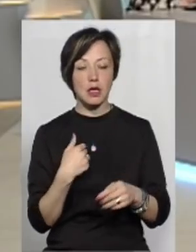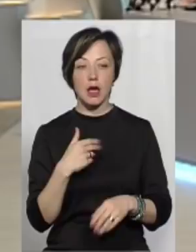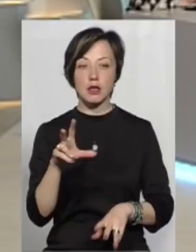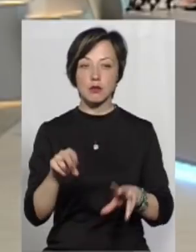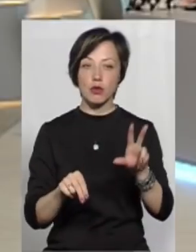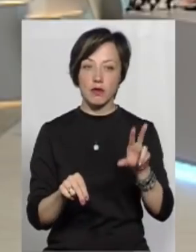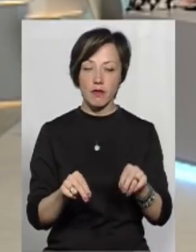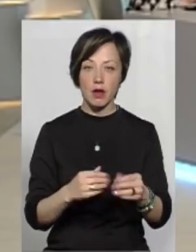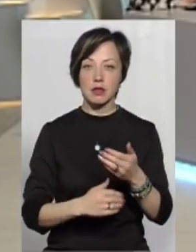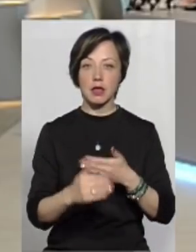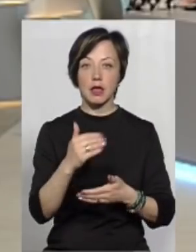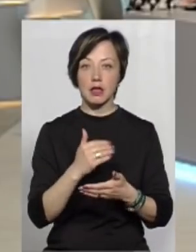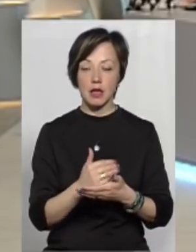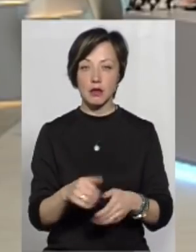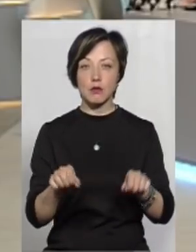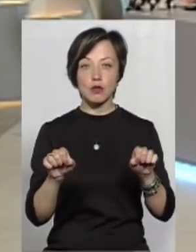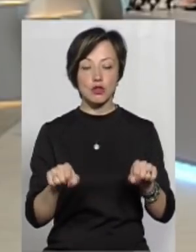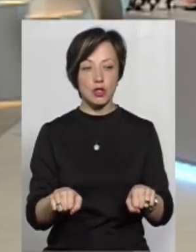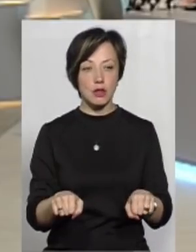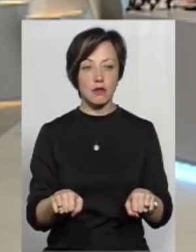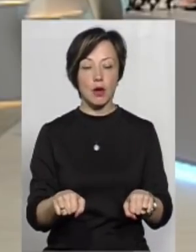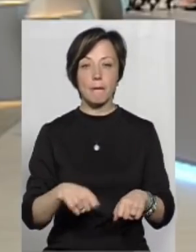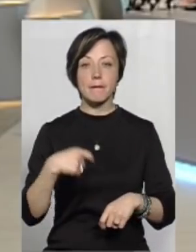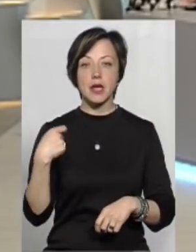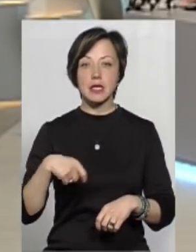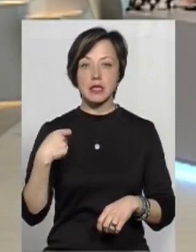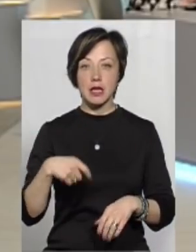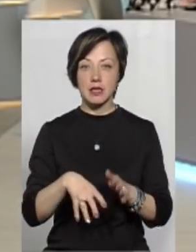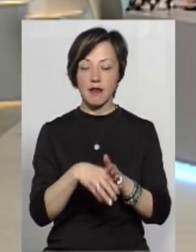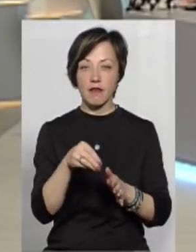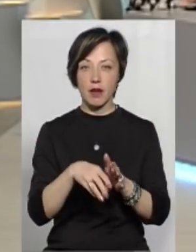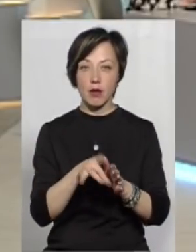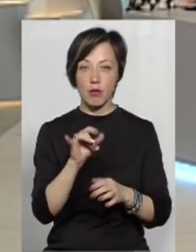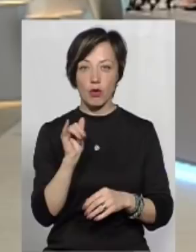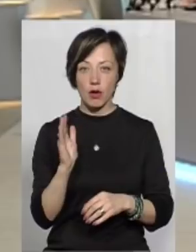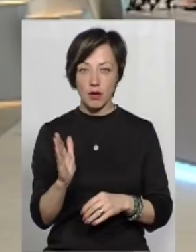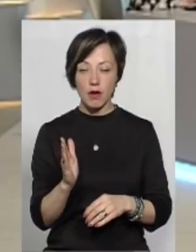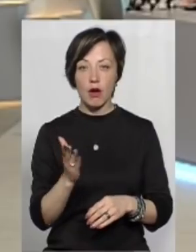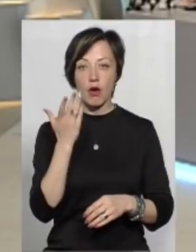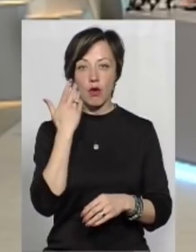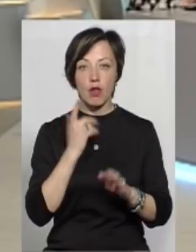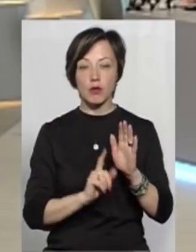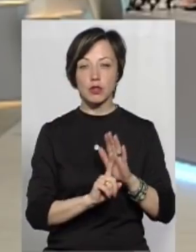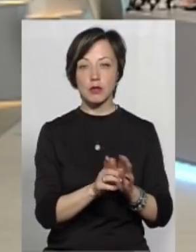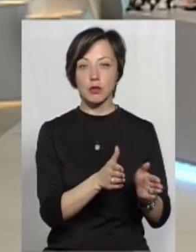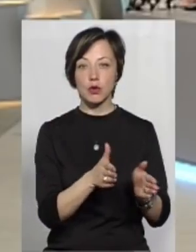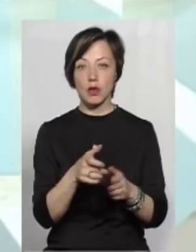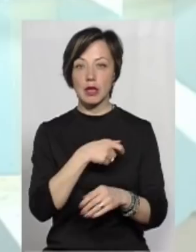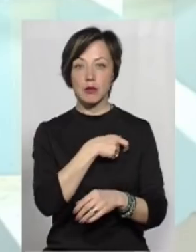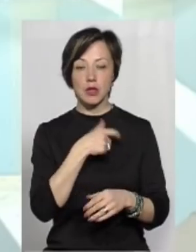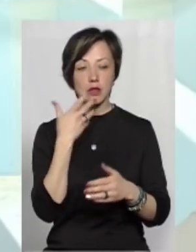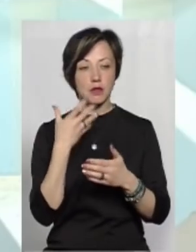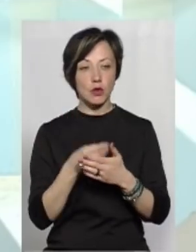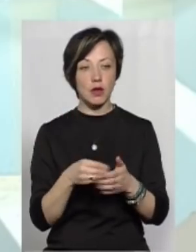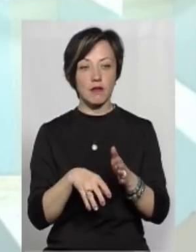сподіваюся, що на кінець, можливо, після вже президентських виборів, коли вже почнеться підготовка депутатами до